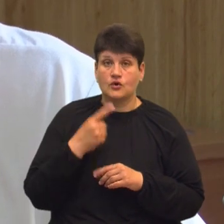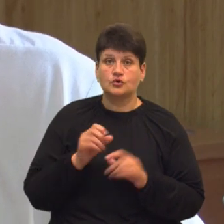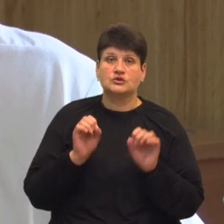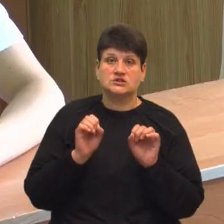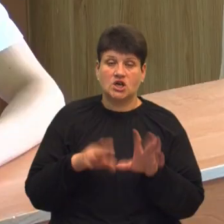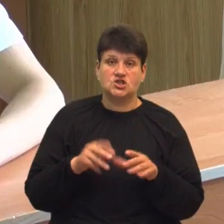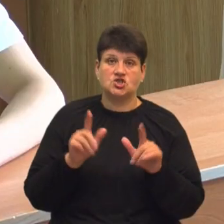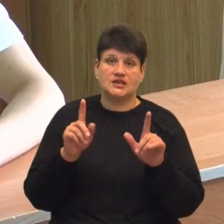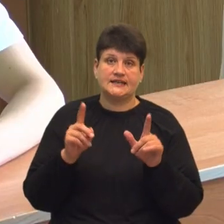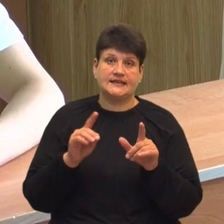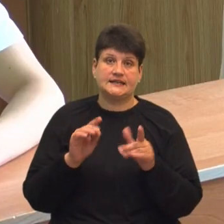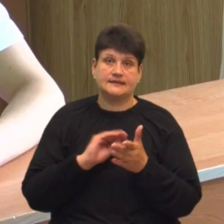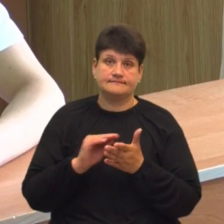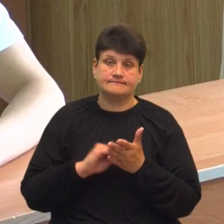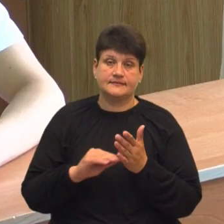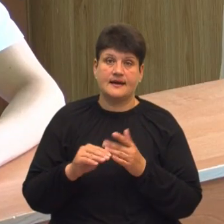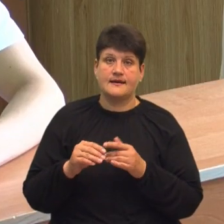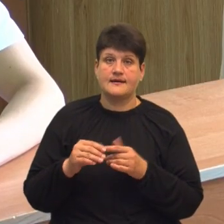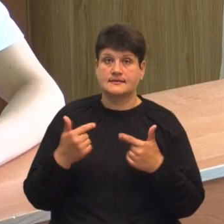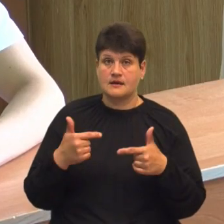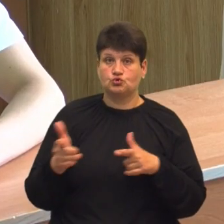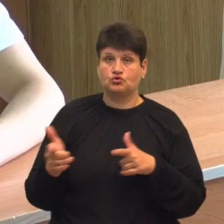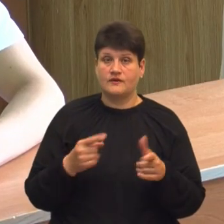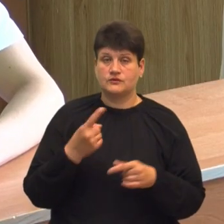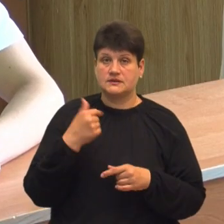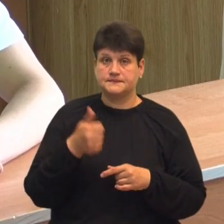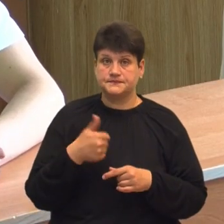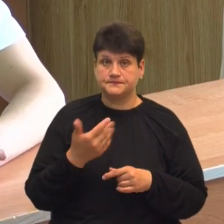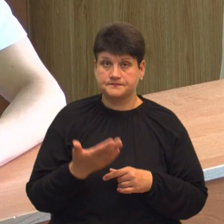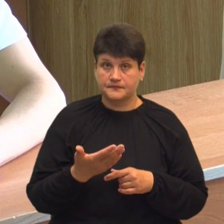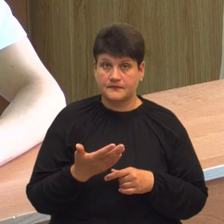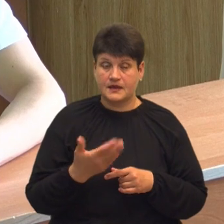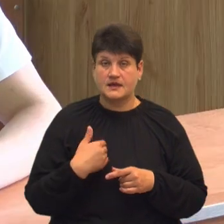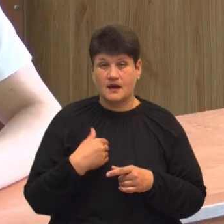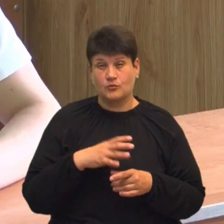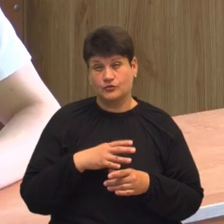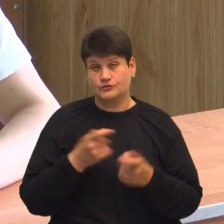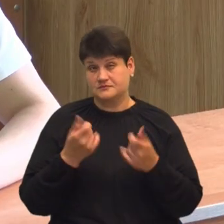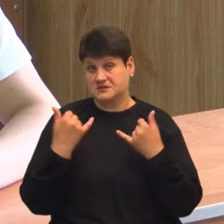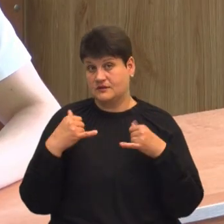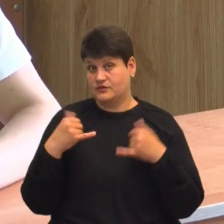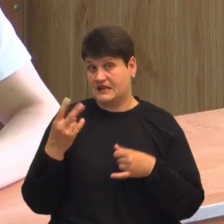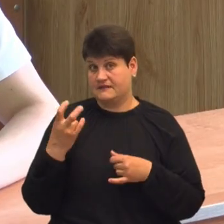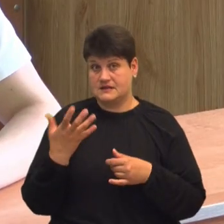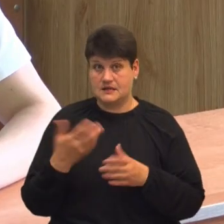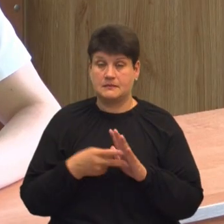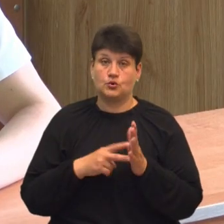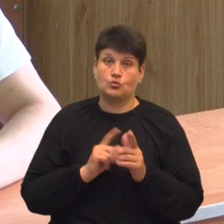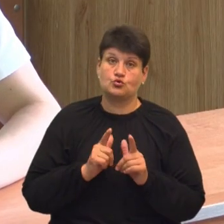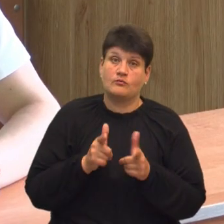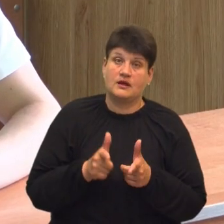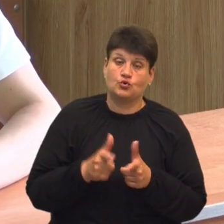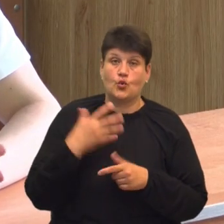готувався рік. Я розраховував на високий бал, але на 200 я був дещо здивован. Планую поступати в Львів, або в Львівську